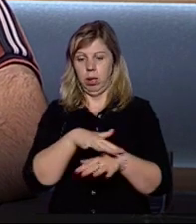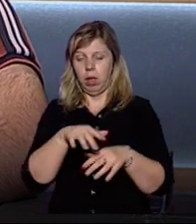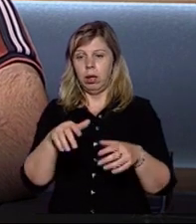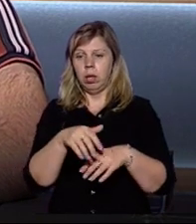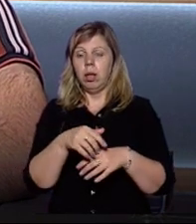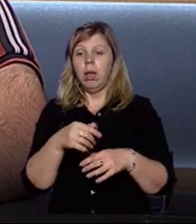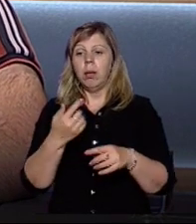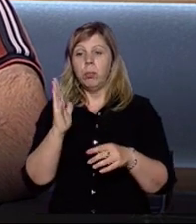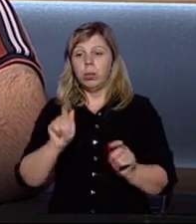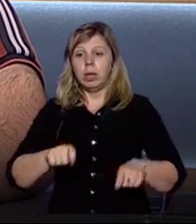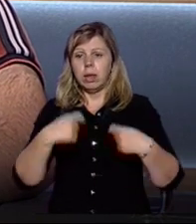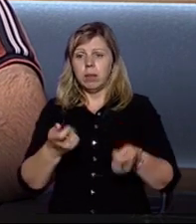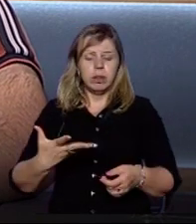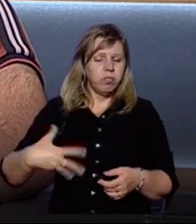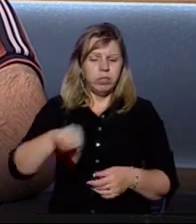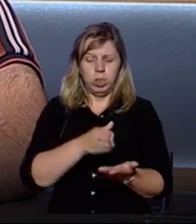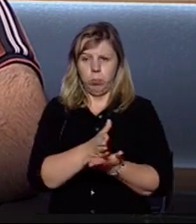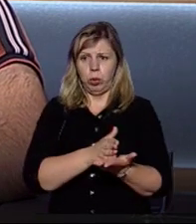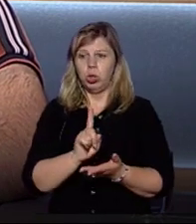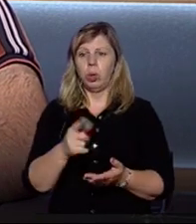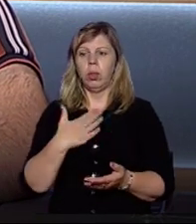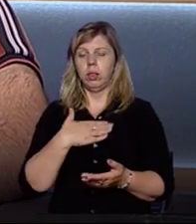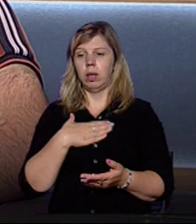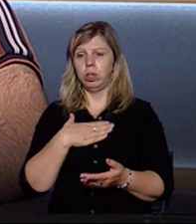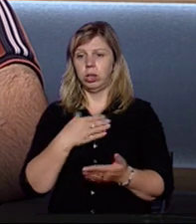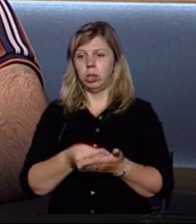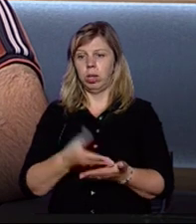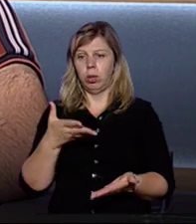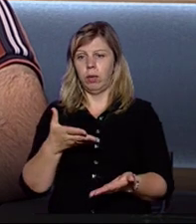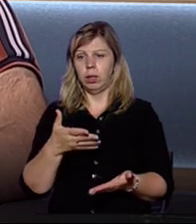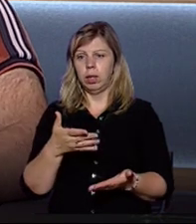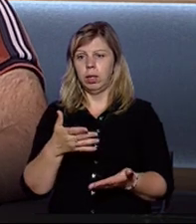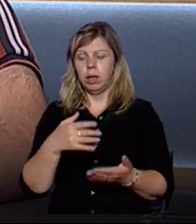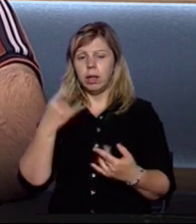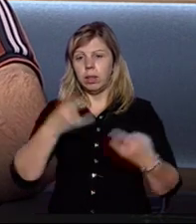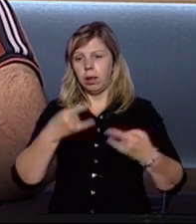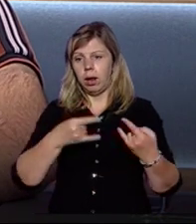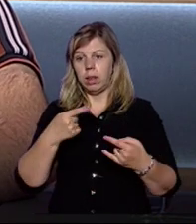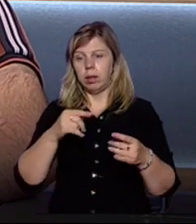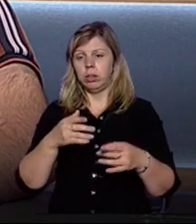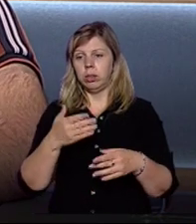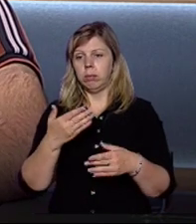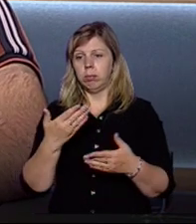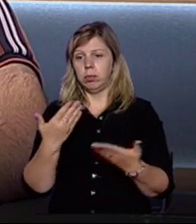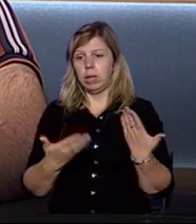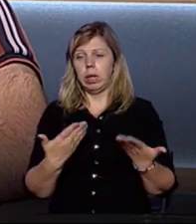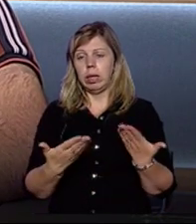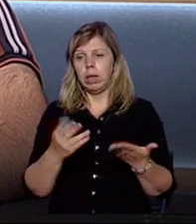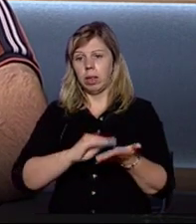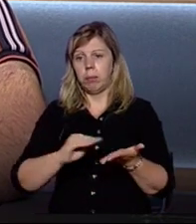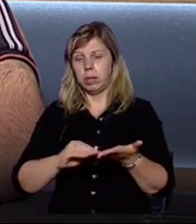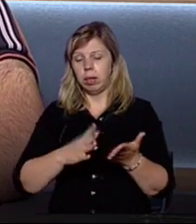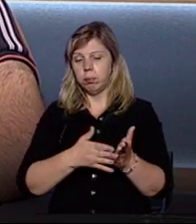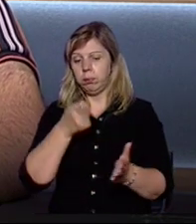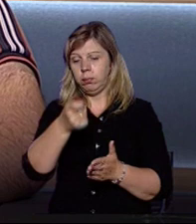громад, які будуть надавати всі ці послуги, що наш шановний телеградзач, який написав